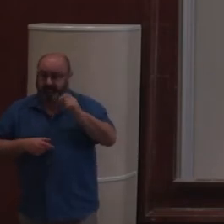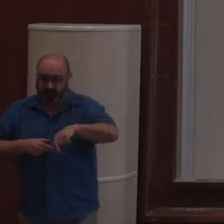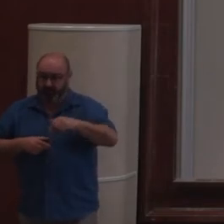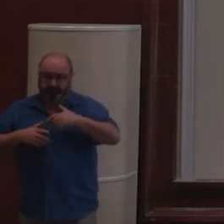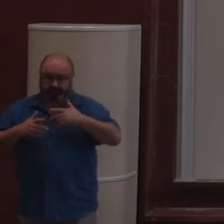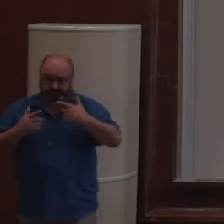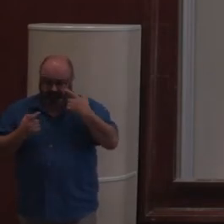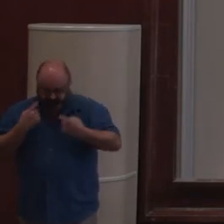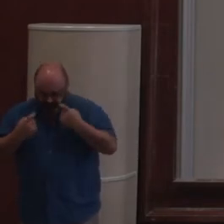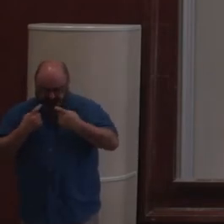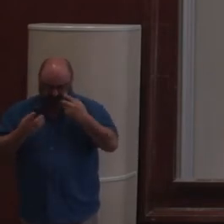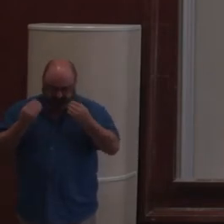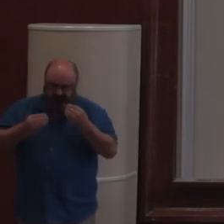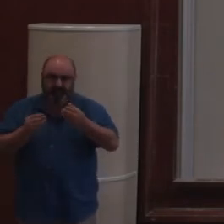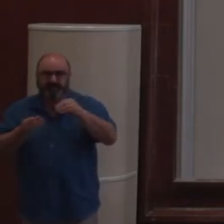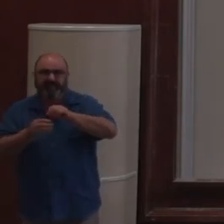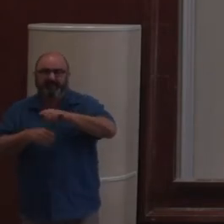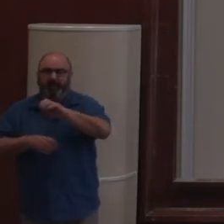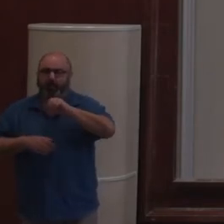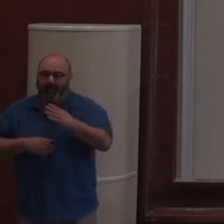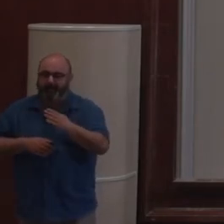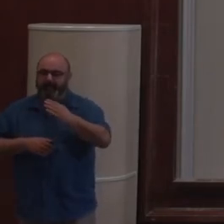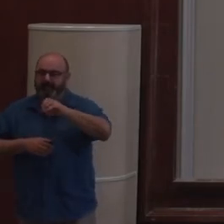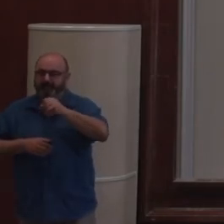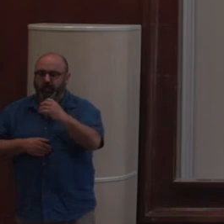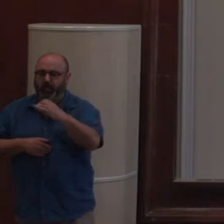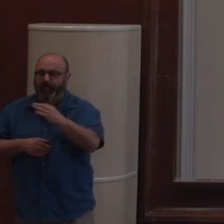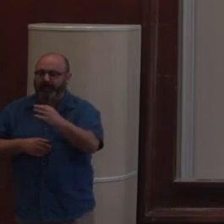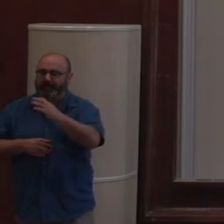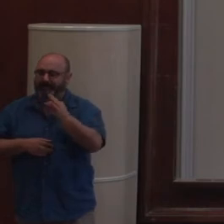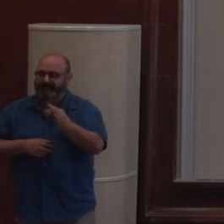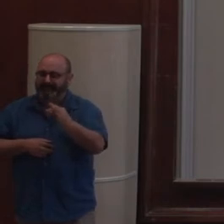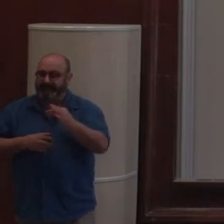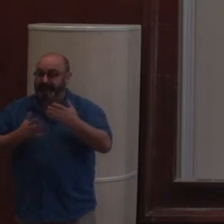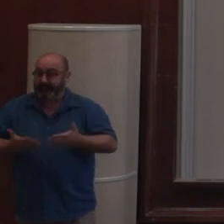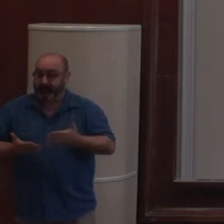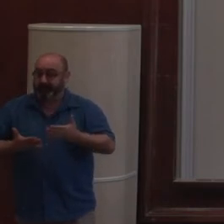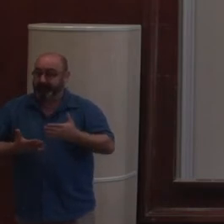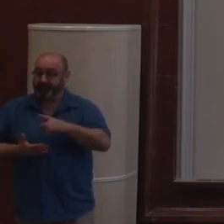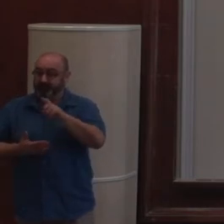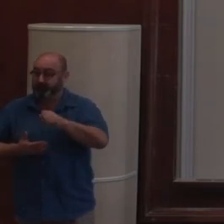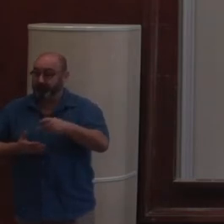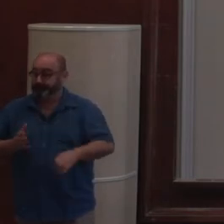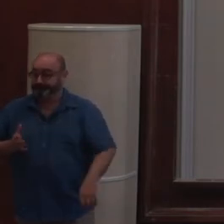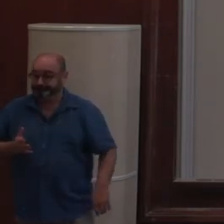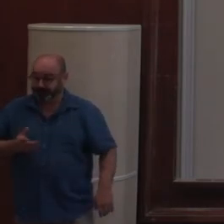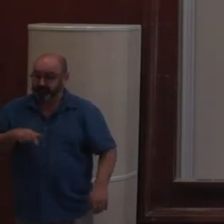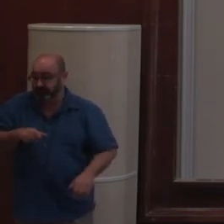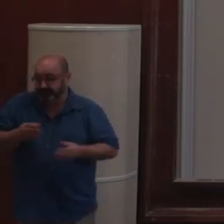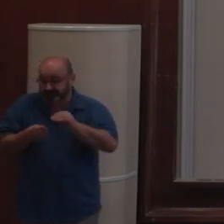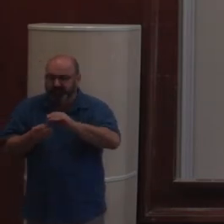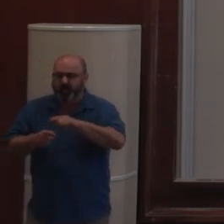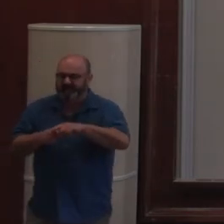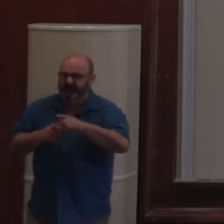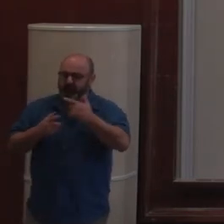commencer à imaginer des fonctionnalités comme du WebSocket qui est des choses qu'on ne sait pas faire actuellement avec Zop. On peut imaginer des montées